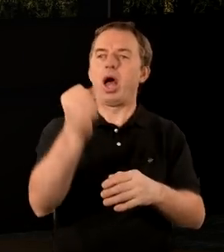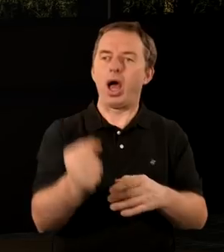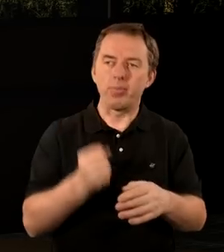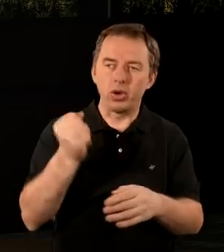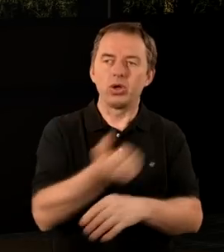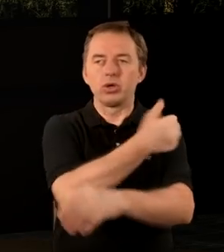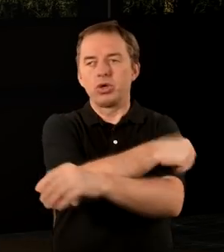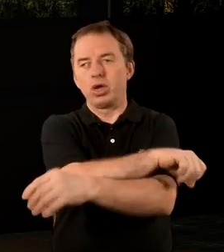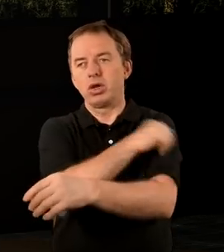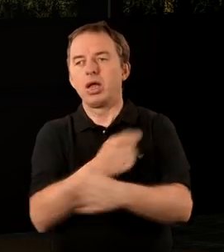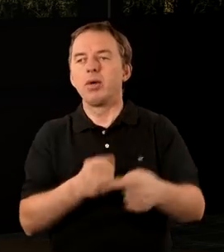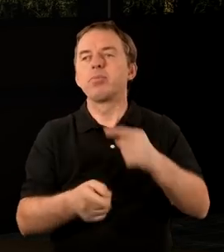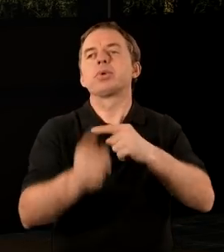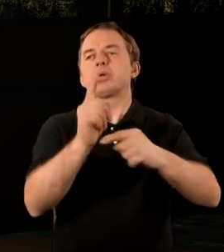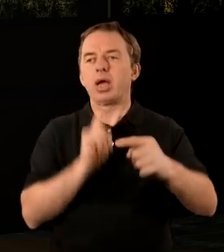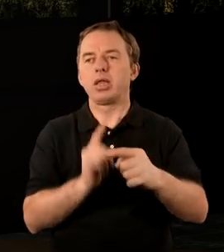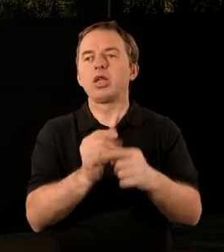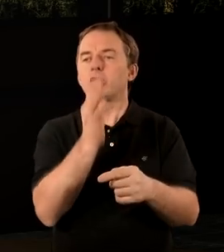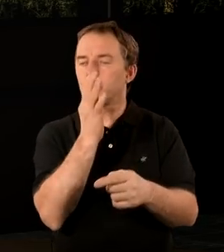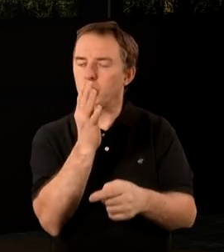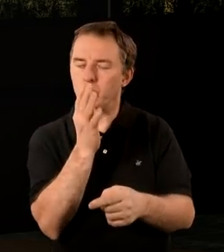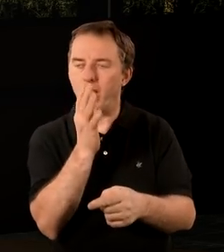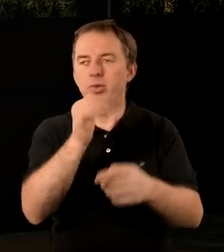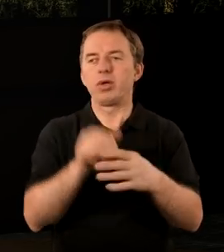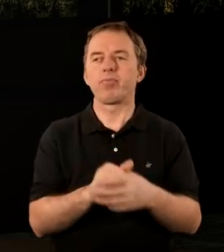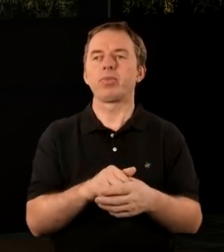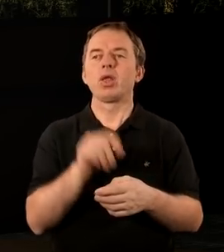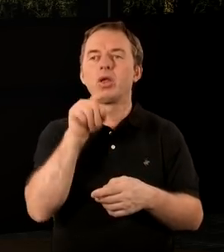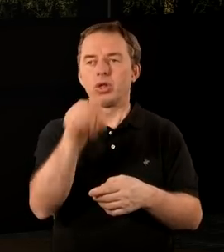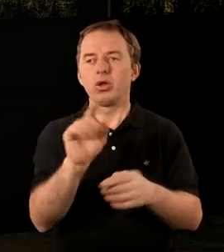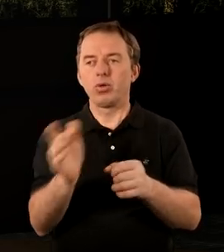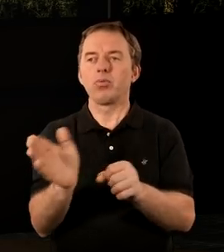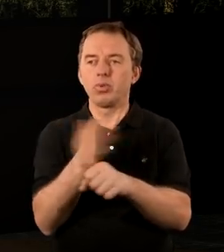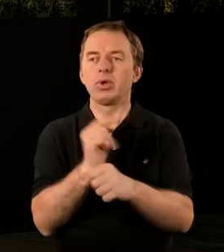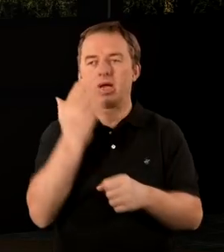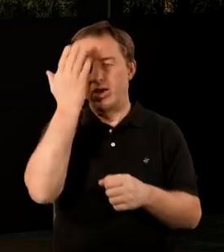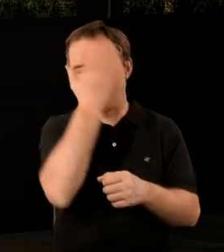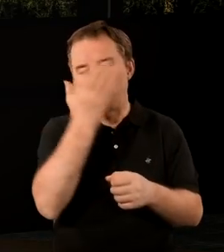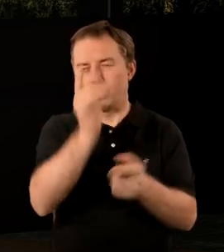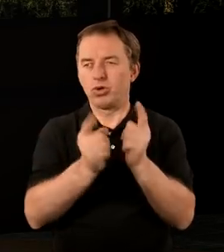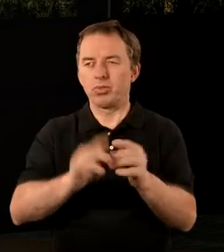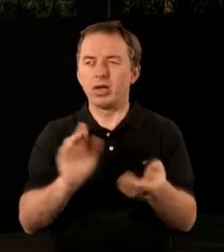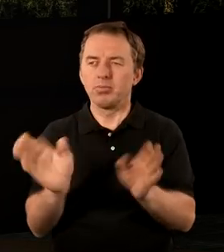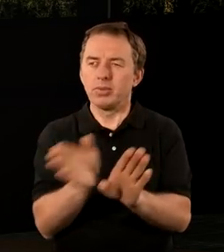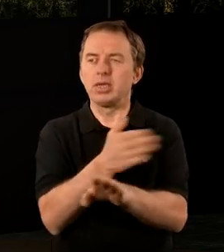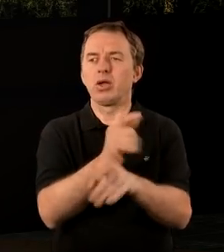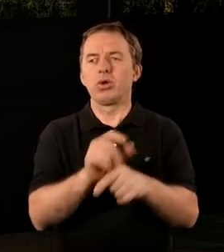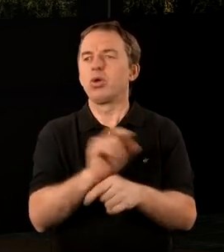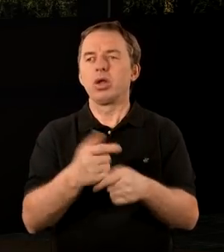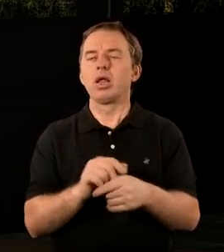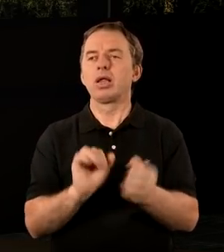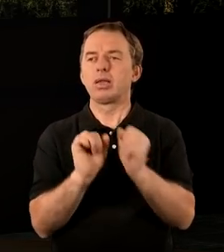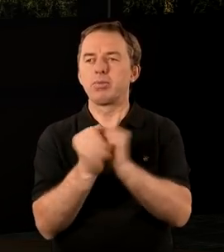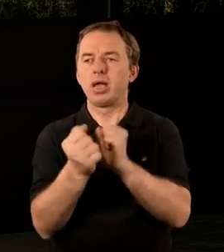apostołów czy chrześcijan przed Żydami. Tutaj coś zmieniło się bardzo gwałtownie. Jest to moment, kiedy